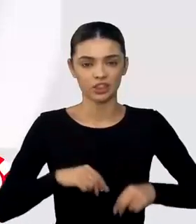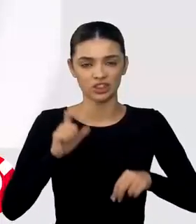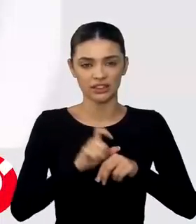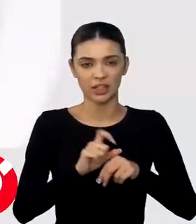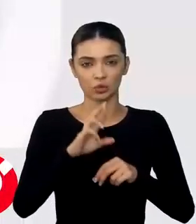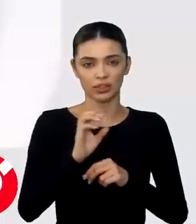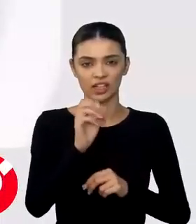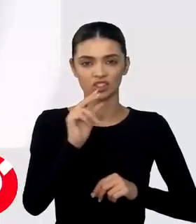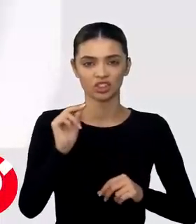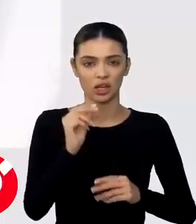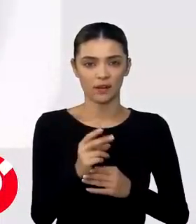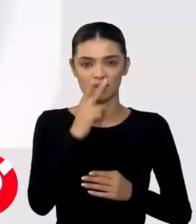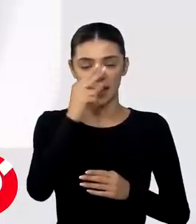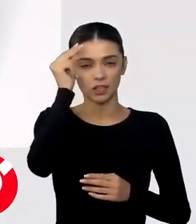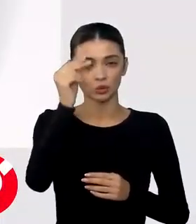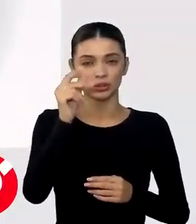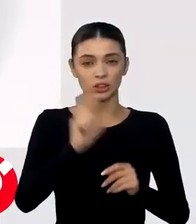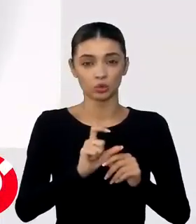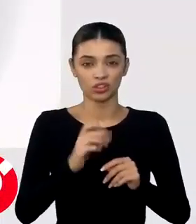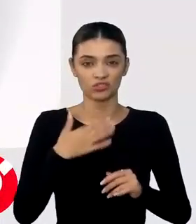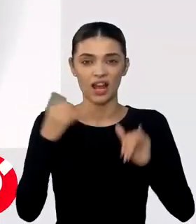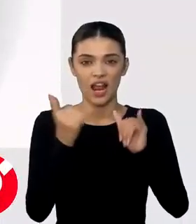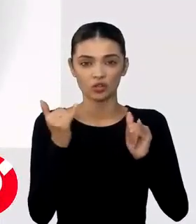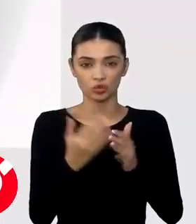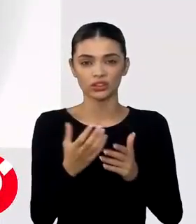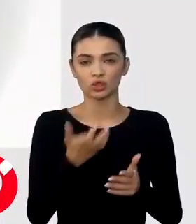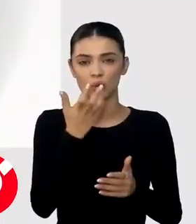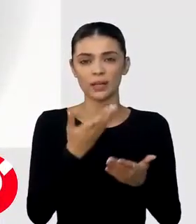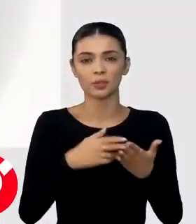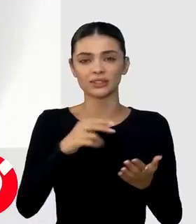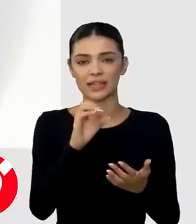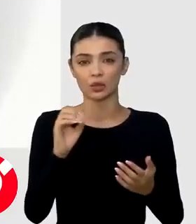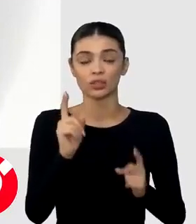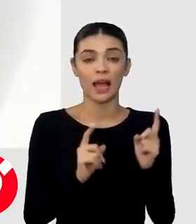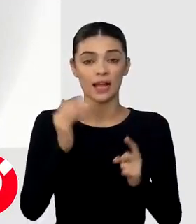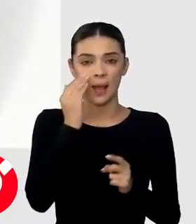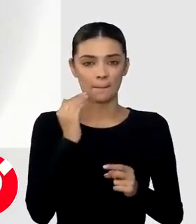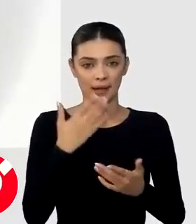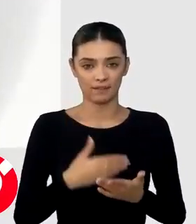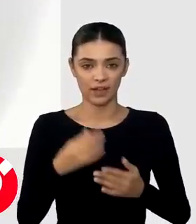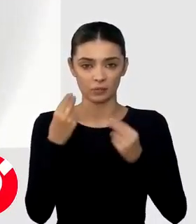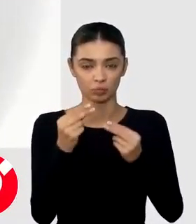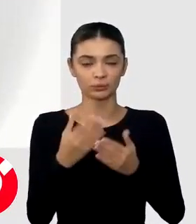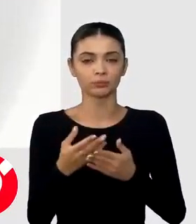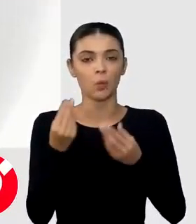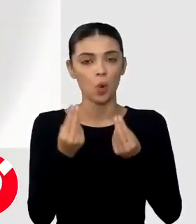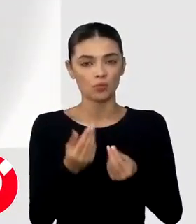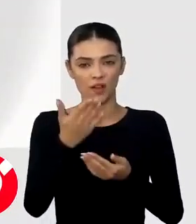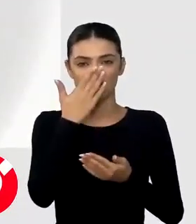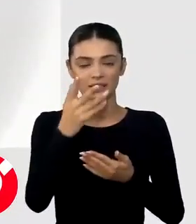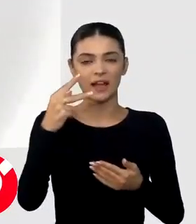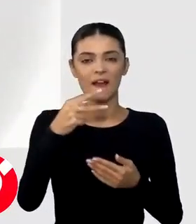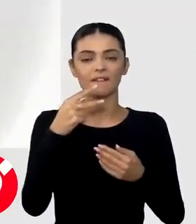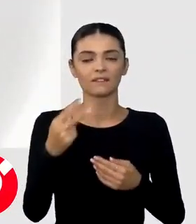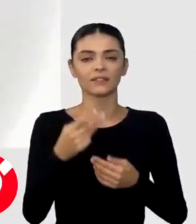Președintele turc Tayyip Recep Erdoğan anunță că Turcia va sprijini candidatura Suediei la NATO, dacă Statele Unite ale Americii își